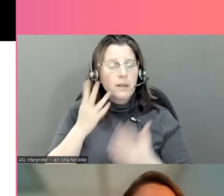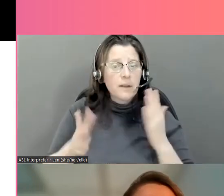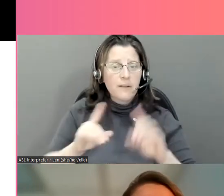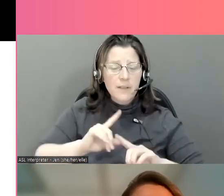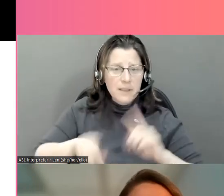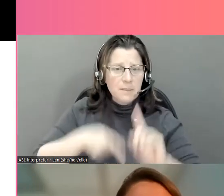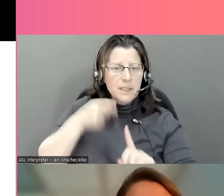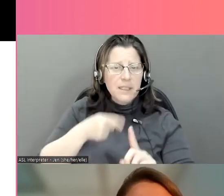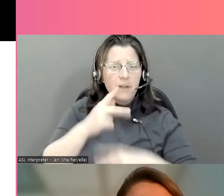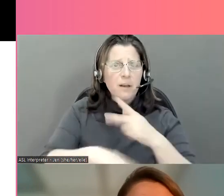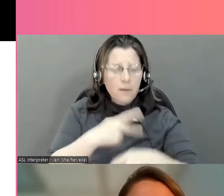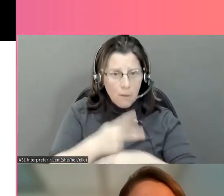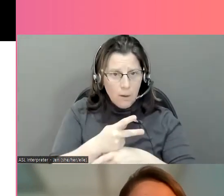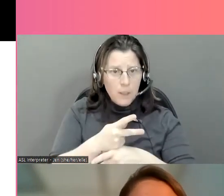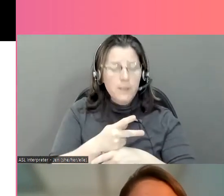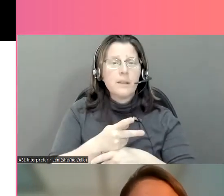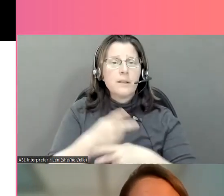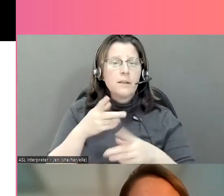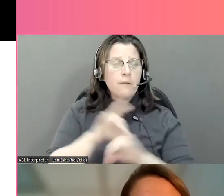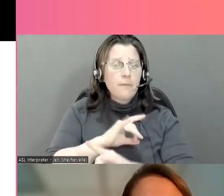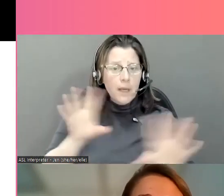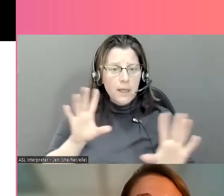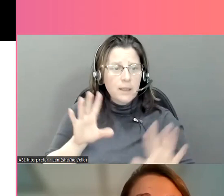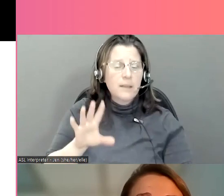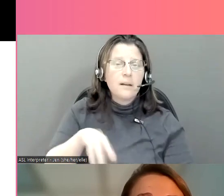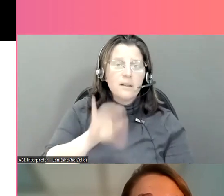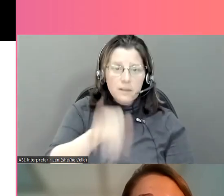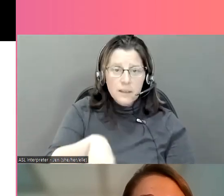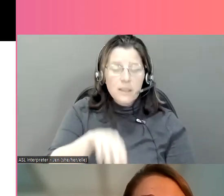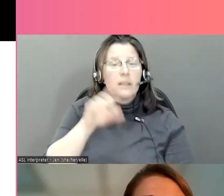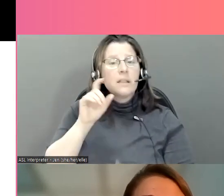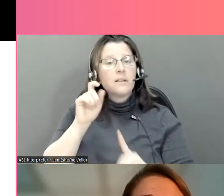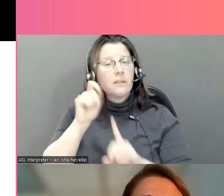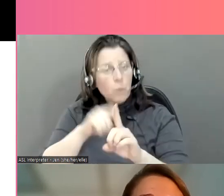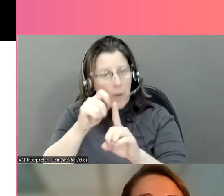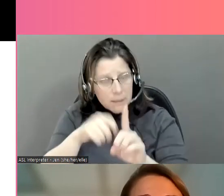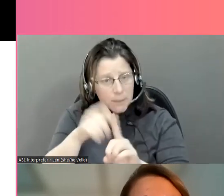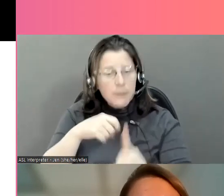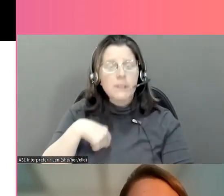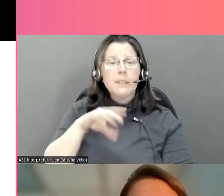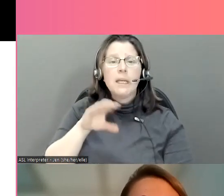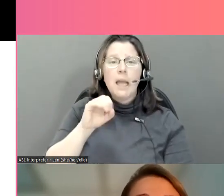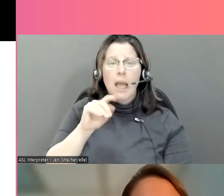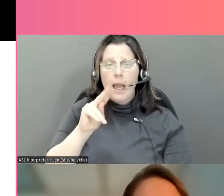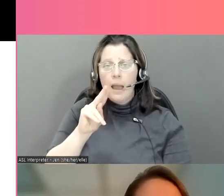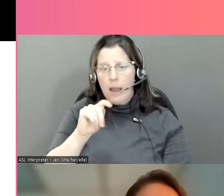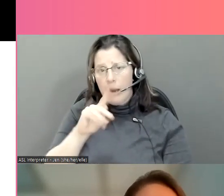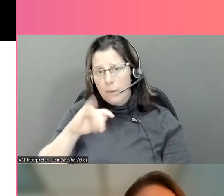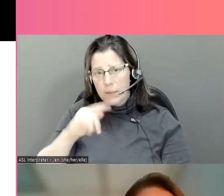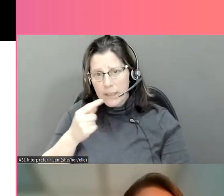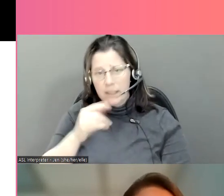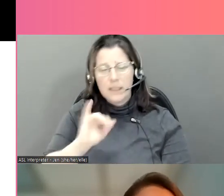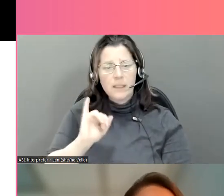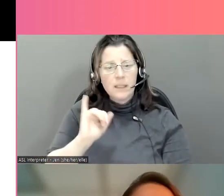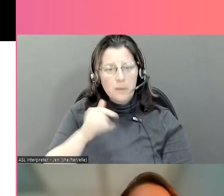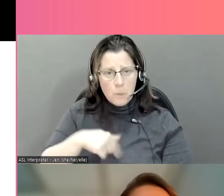Les jeunes sont aussi aux prises avec diverses formes de VSF, FFT, y compris le harcèlement fondé sur la sexualité, le déplacardage